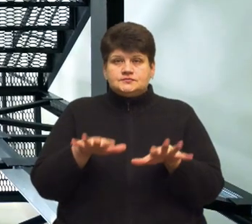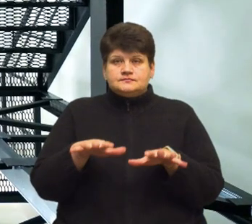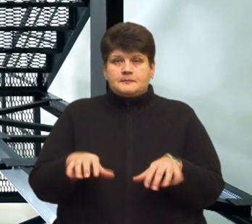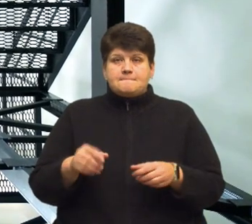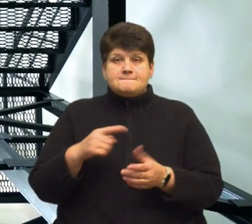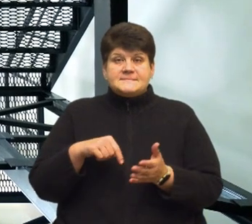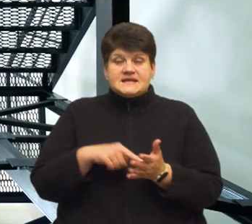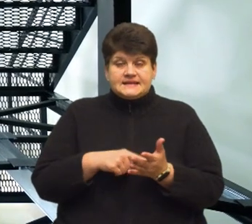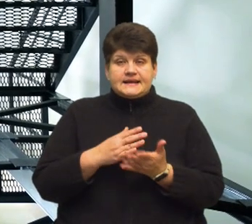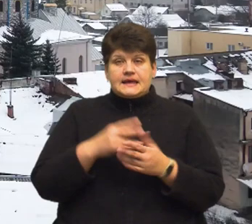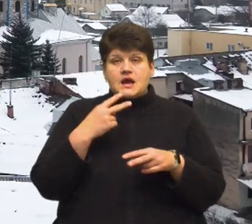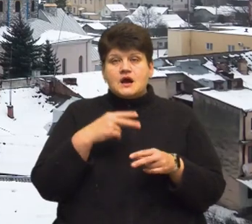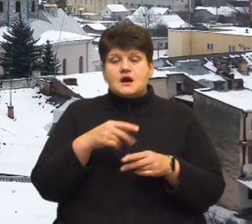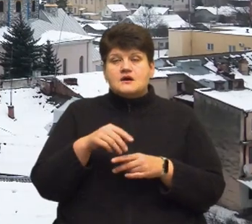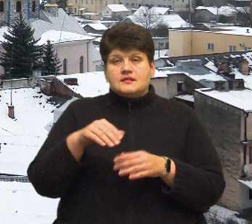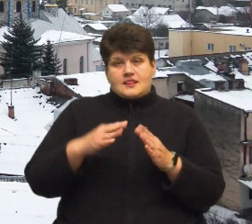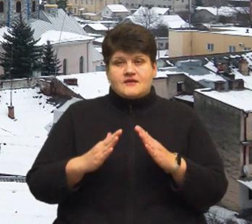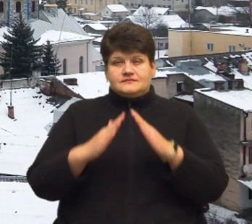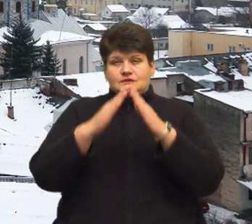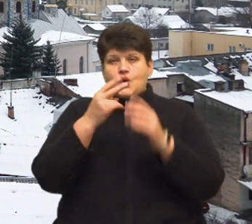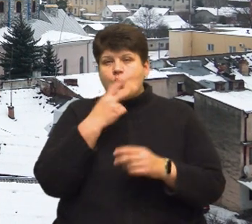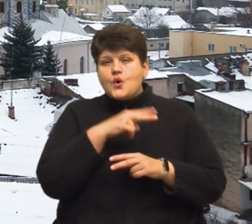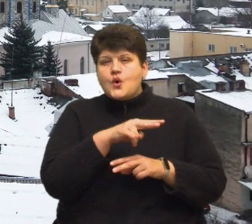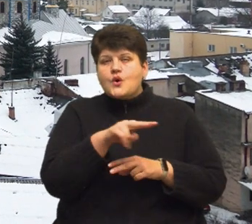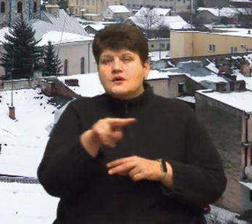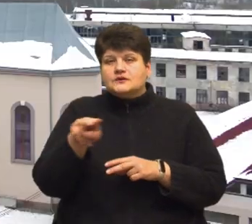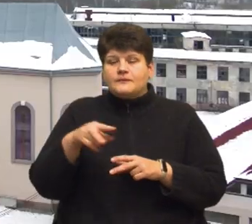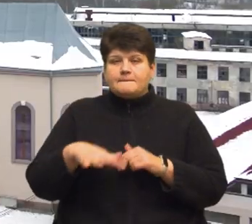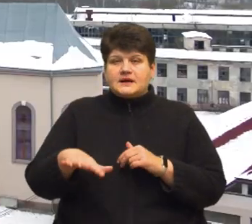На вежі є оглядовий майданчик, з якого видно краєвиди Теребовлі.